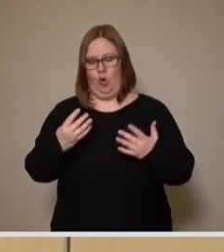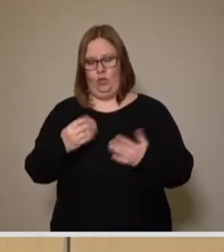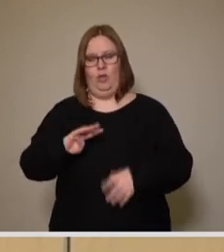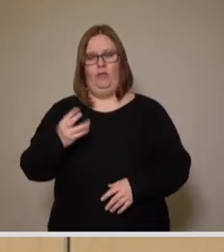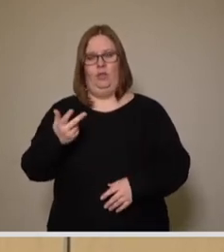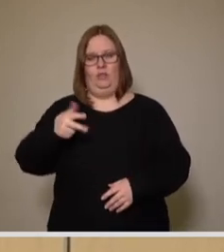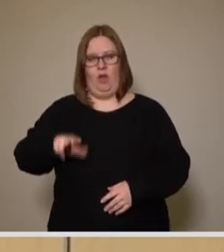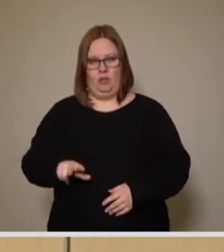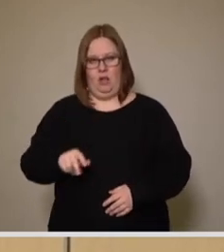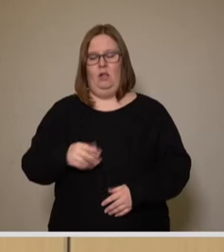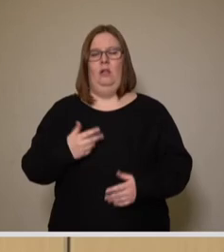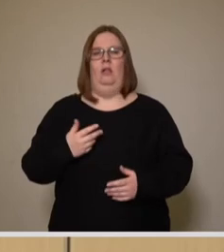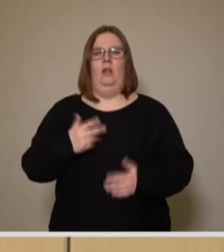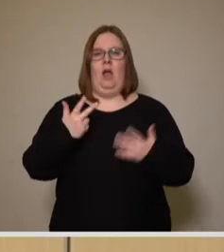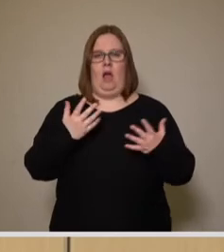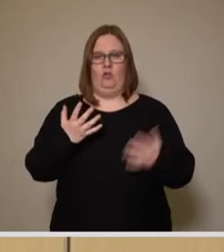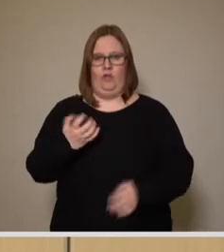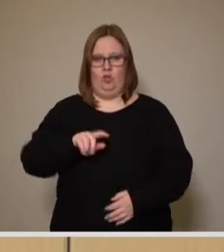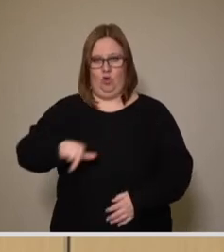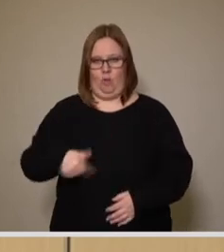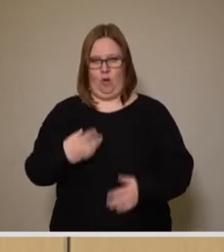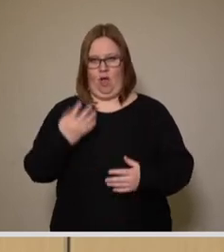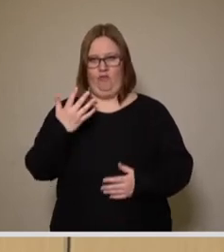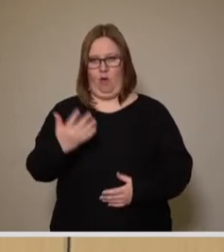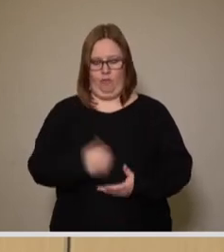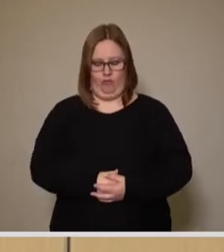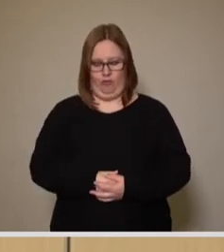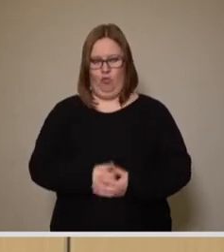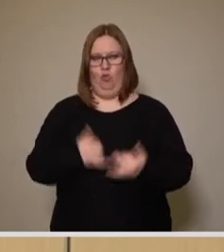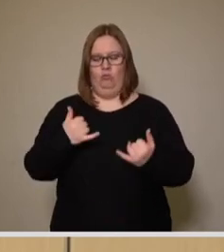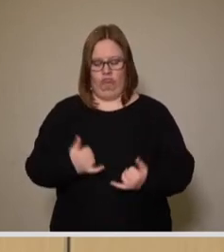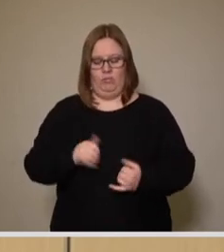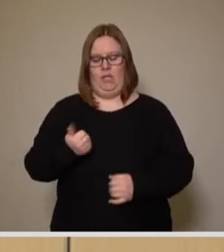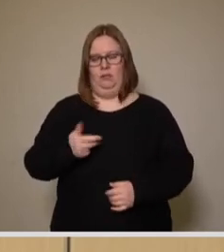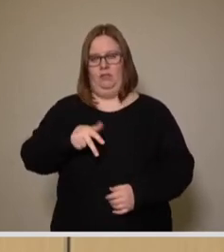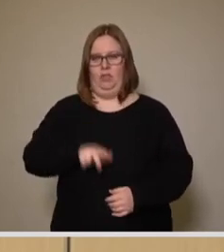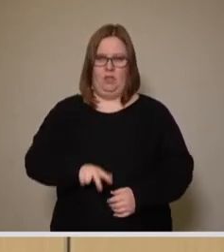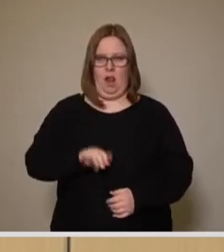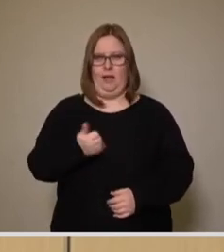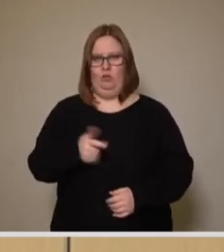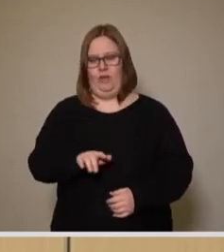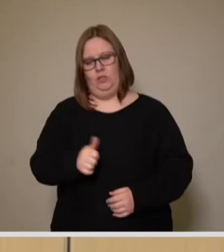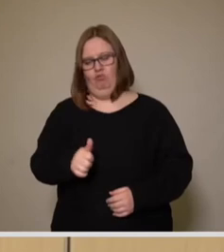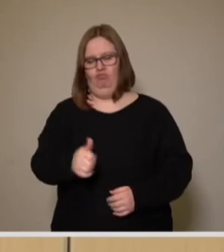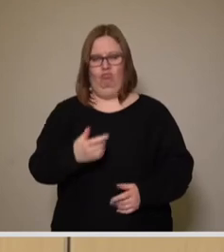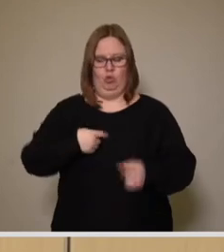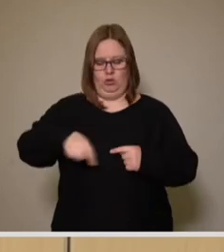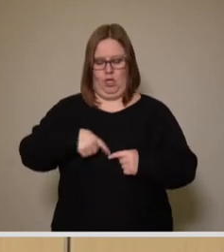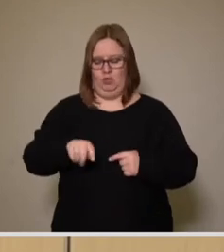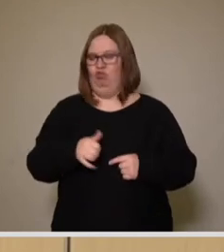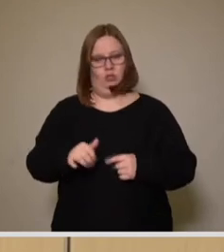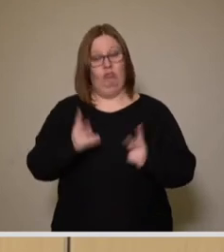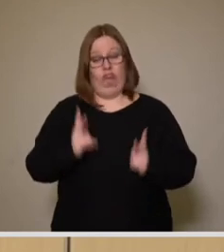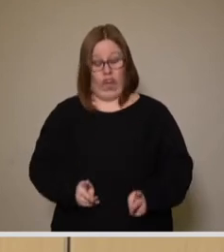vierten Quartal 20 58,5 und im ersten Quartal 21, das ist jetzt keine